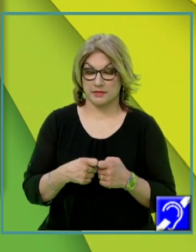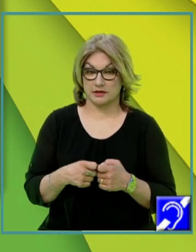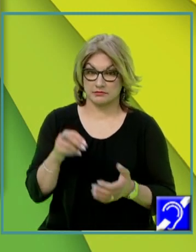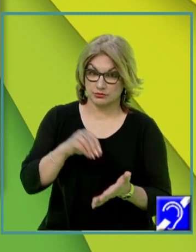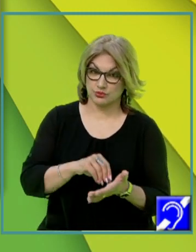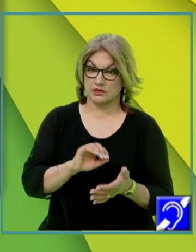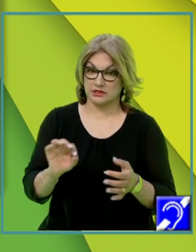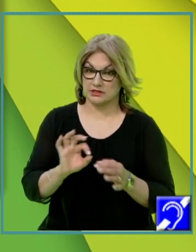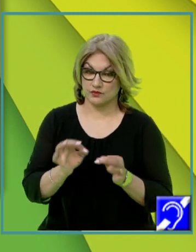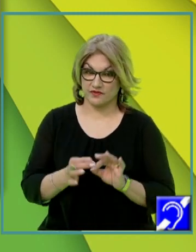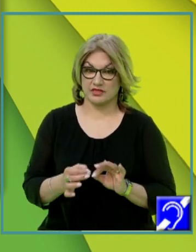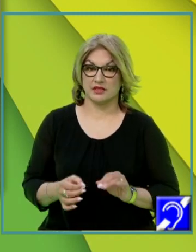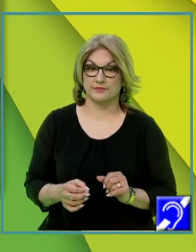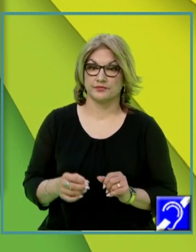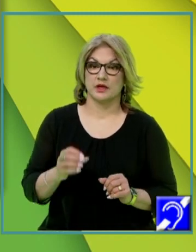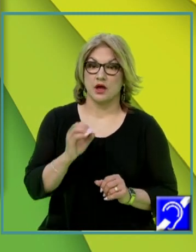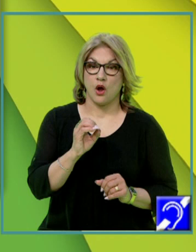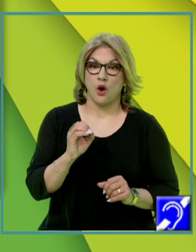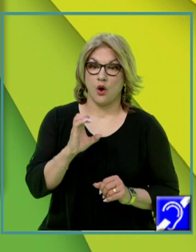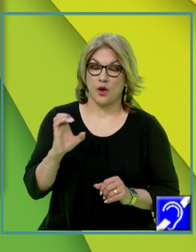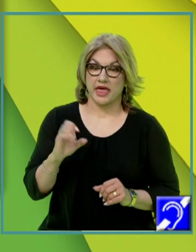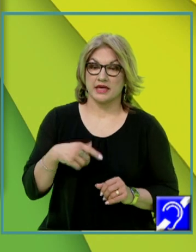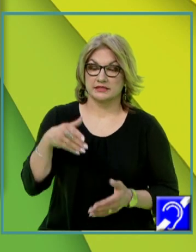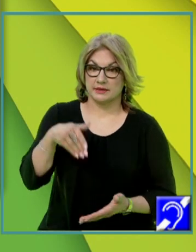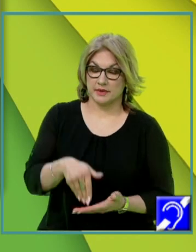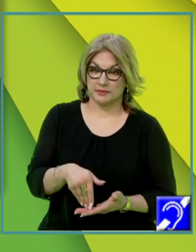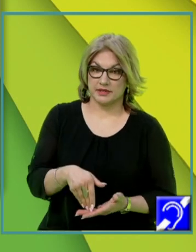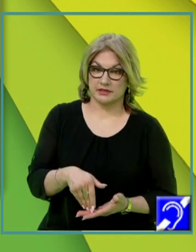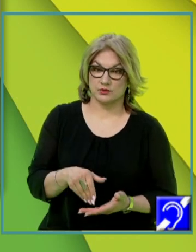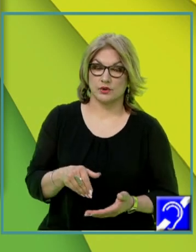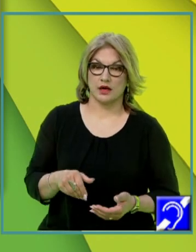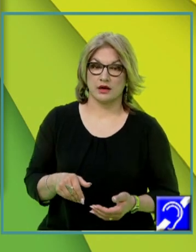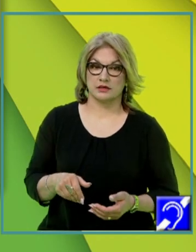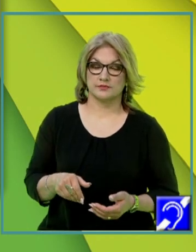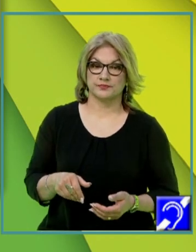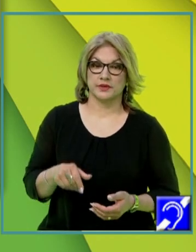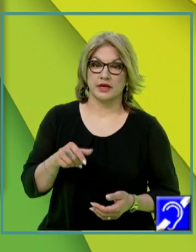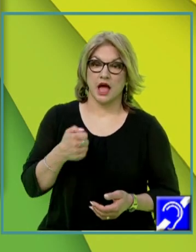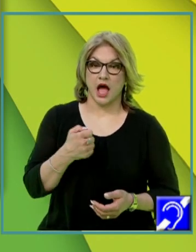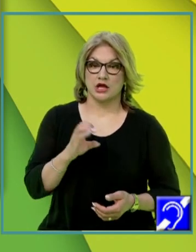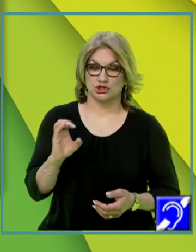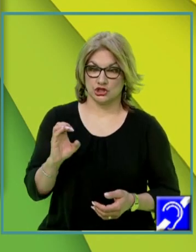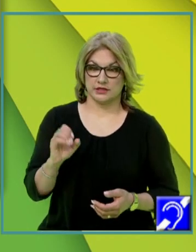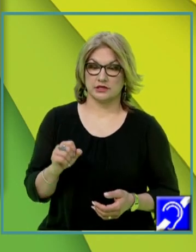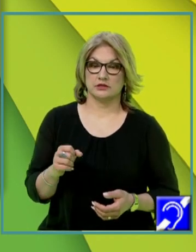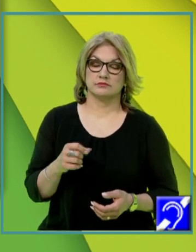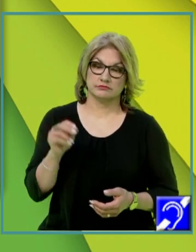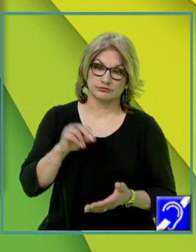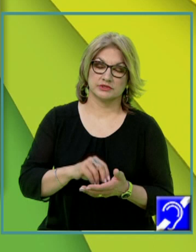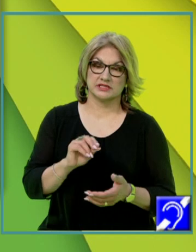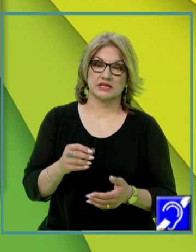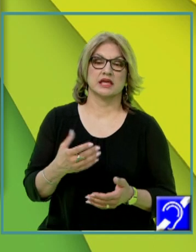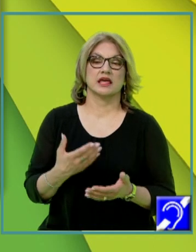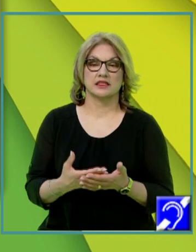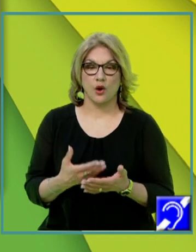că OE este perpendicular pe AC și scrieți, deoarece